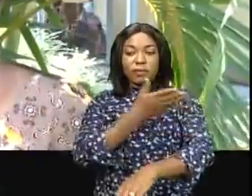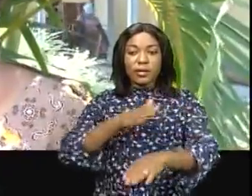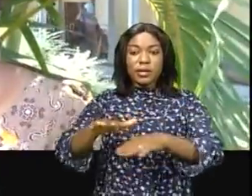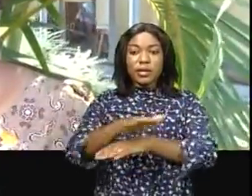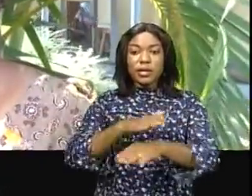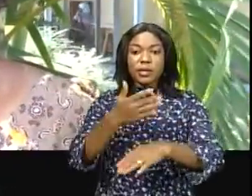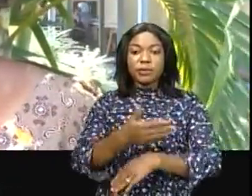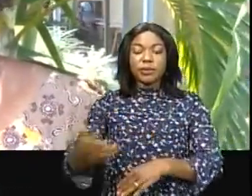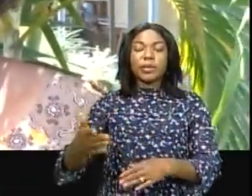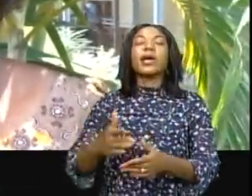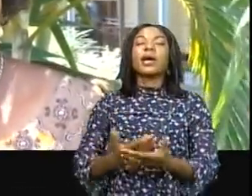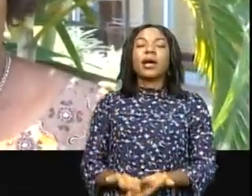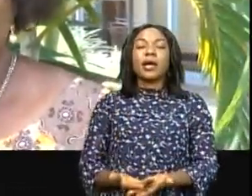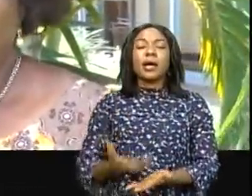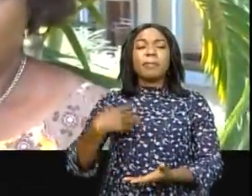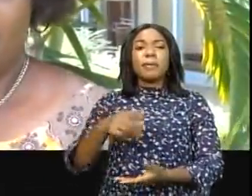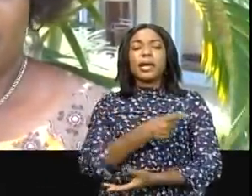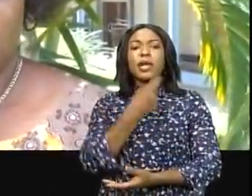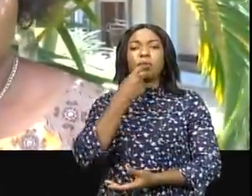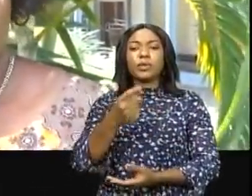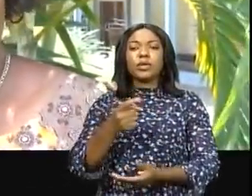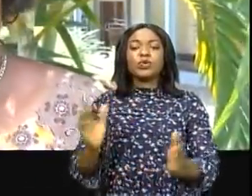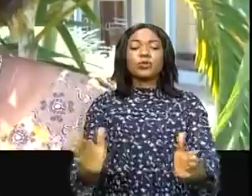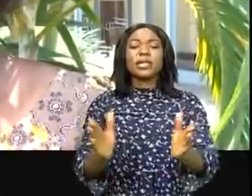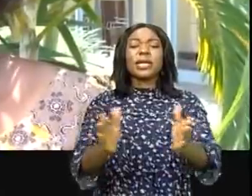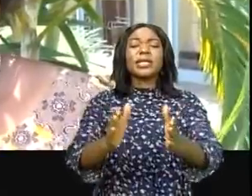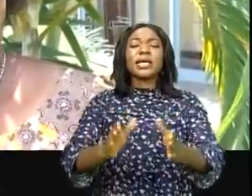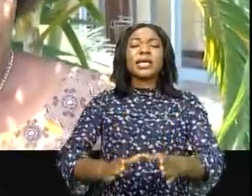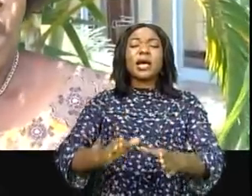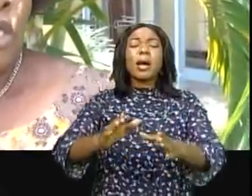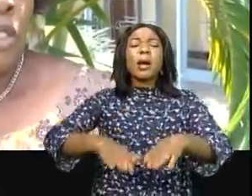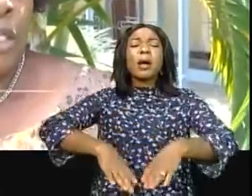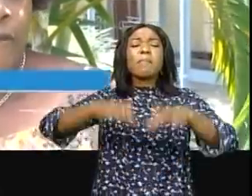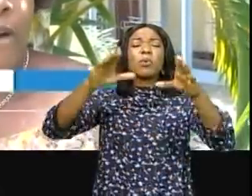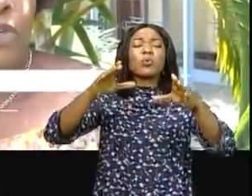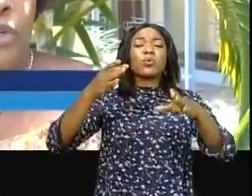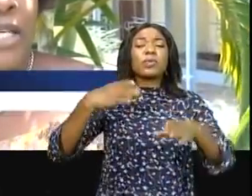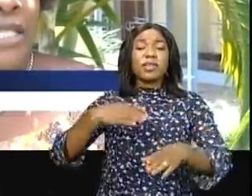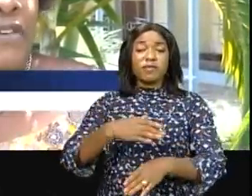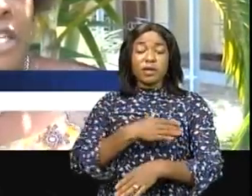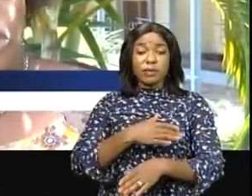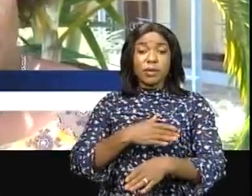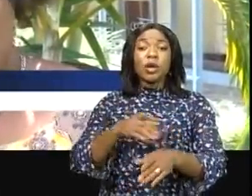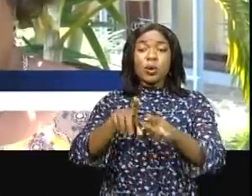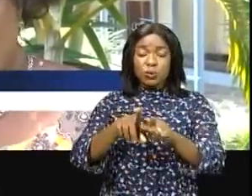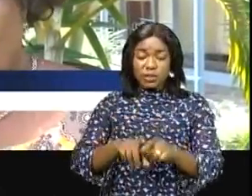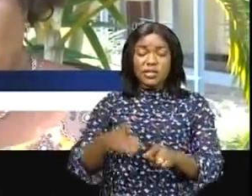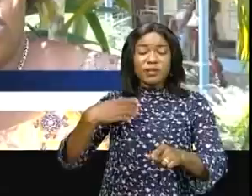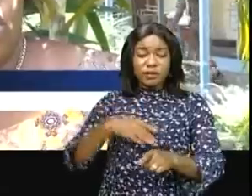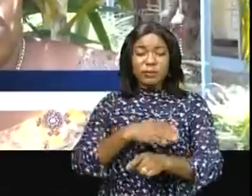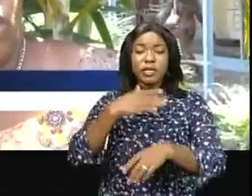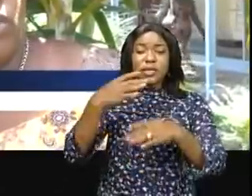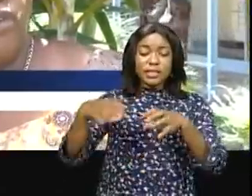Nous encadrons une bonne centaine de femmes à travers Kinshasa et sa périphérie, des femmes qui ont des activités dans le secteur